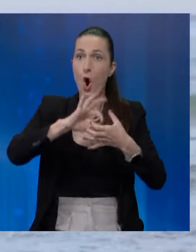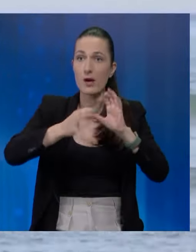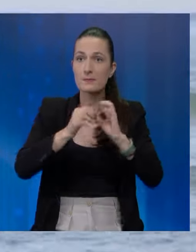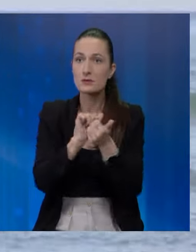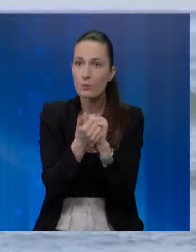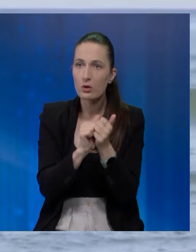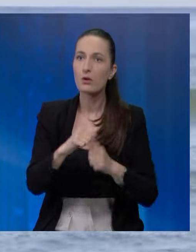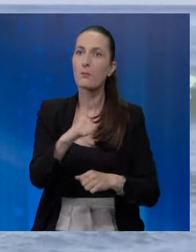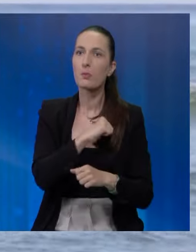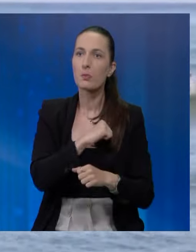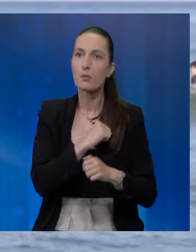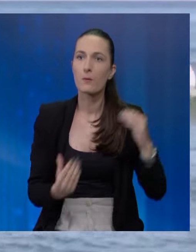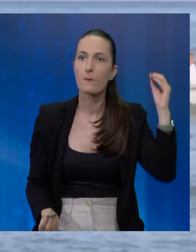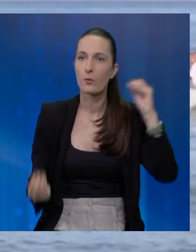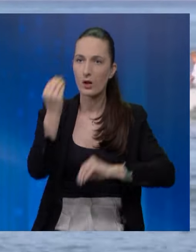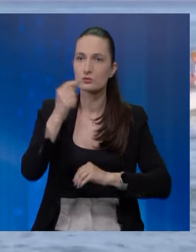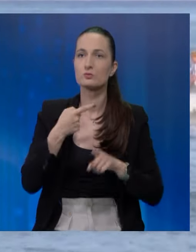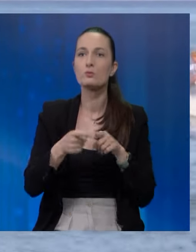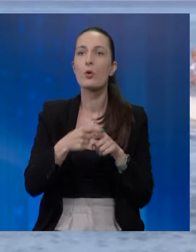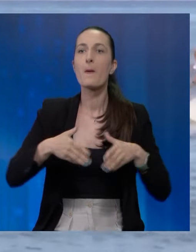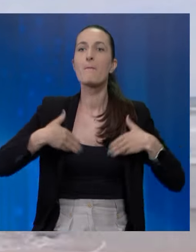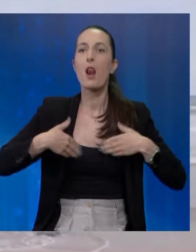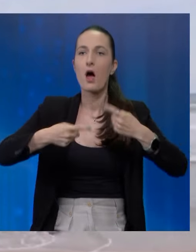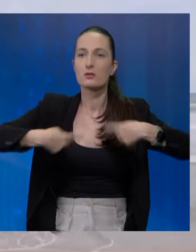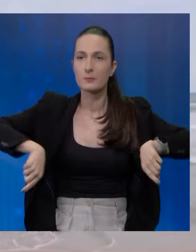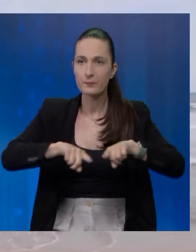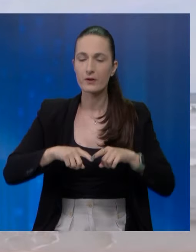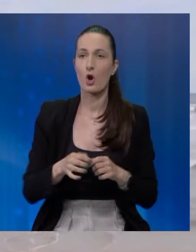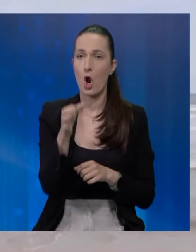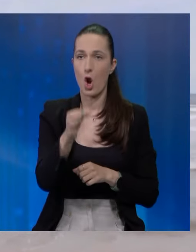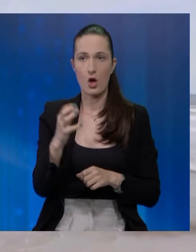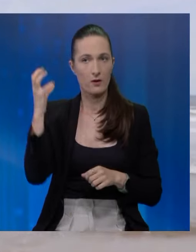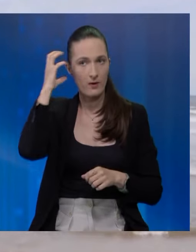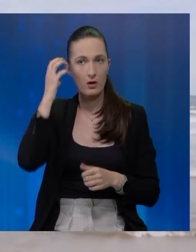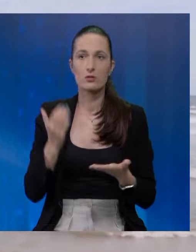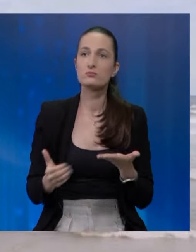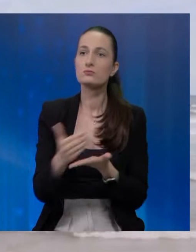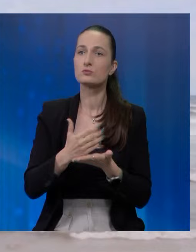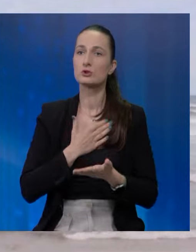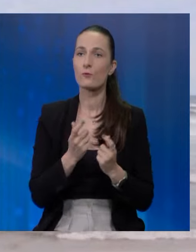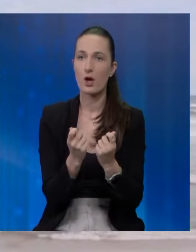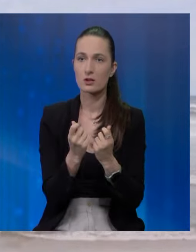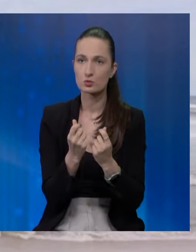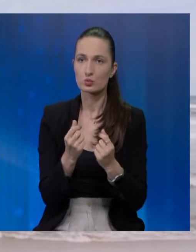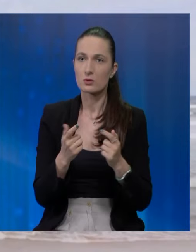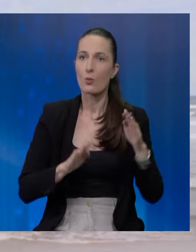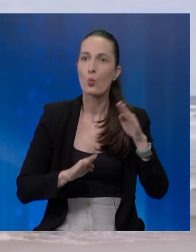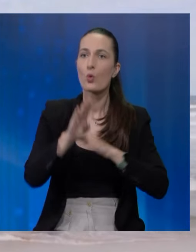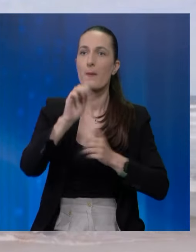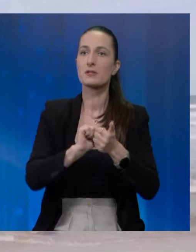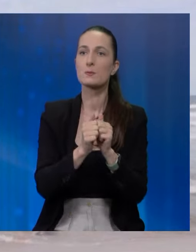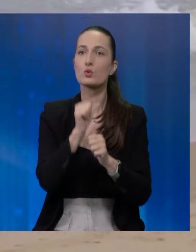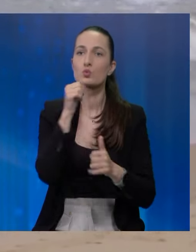postalo olimpijski sport, interesovanje je poraslo, posebno među mladima. Lokalna vlada koristi svoje resurse da